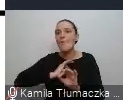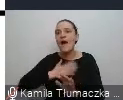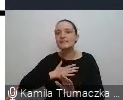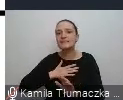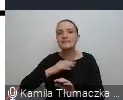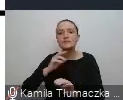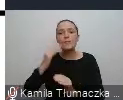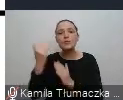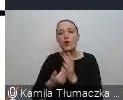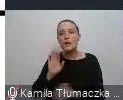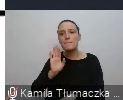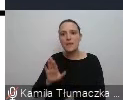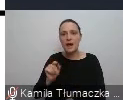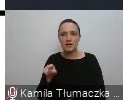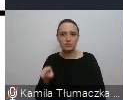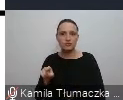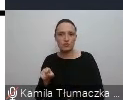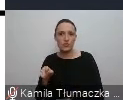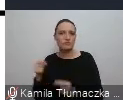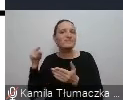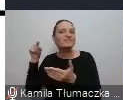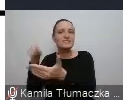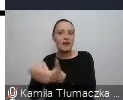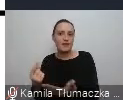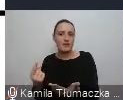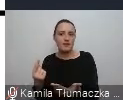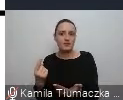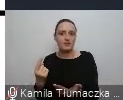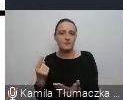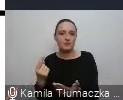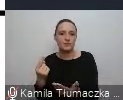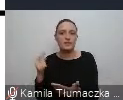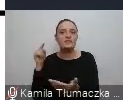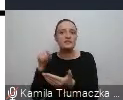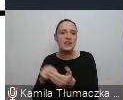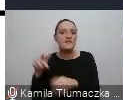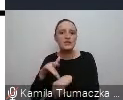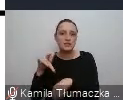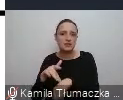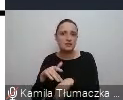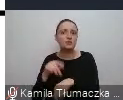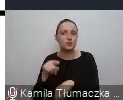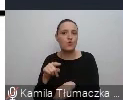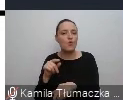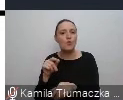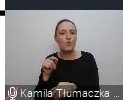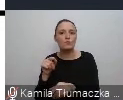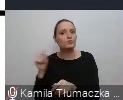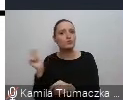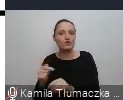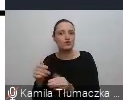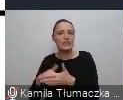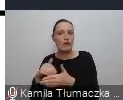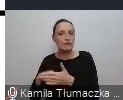oczywiście ustawionym na bardzo konkretne wyniki i w bardzo konkretny sposób musi się